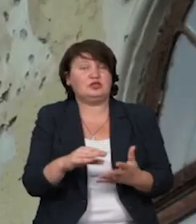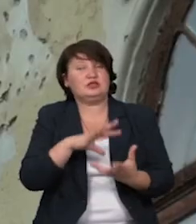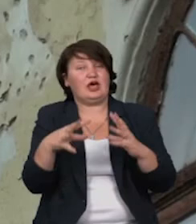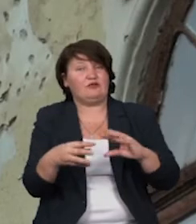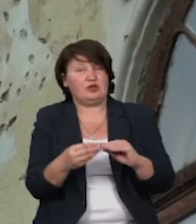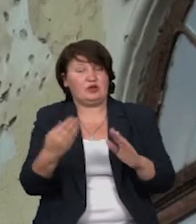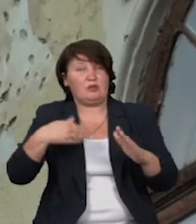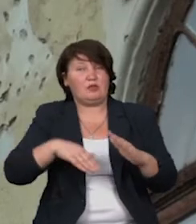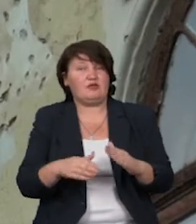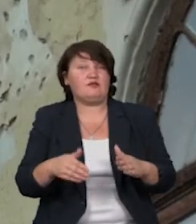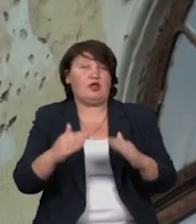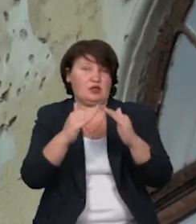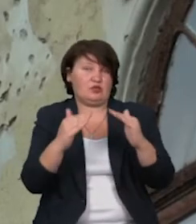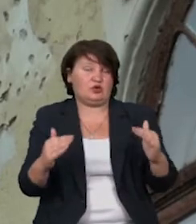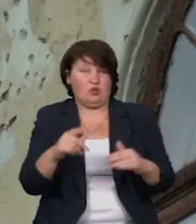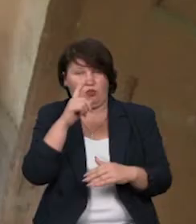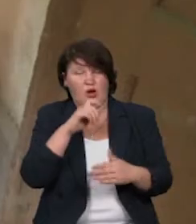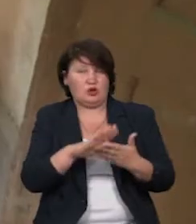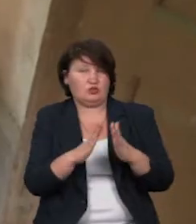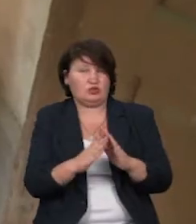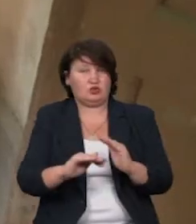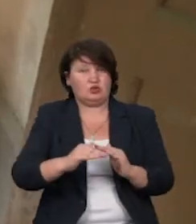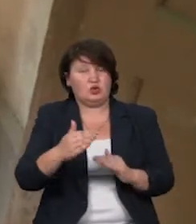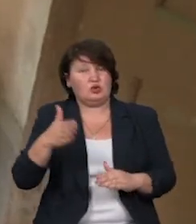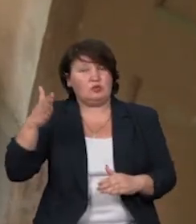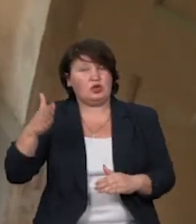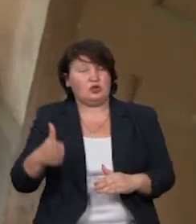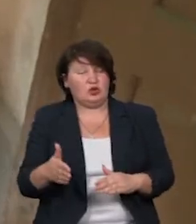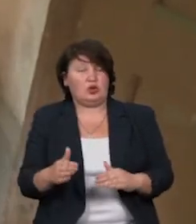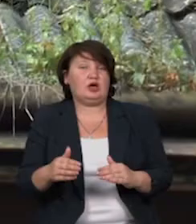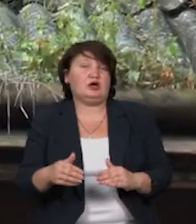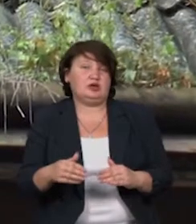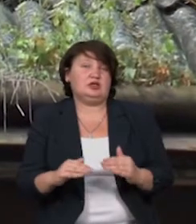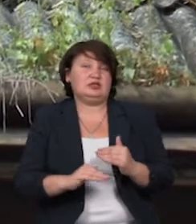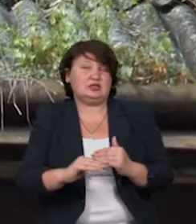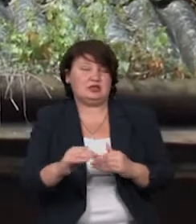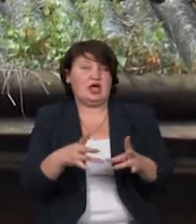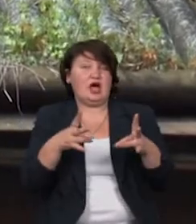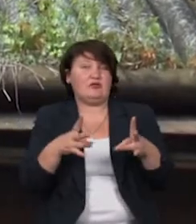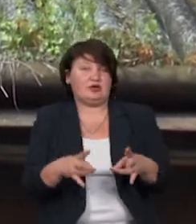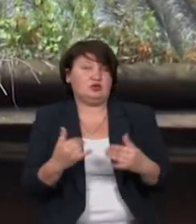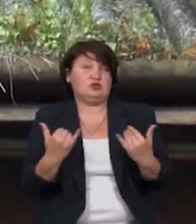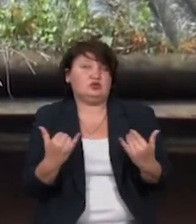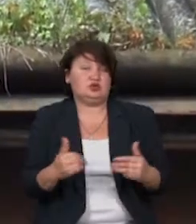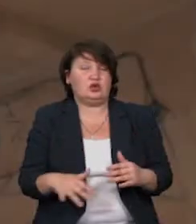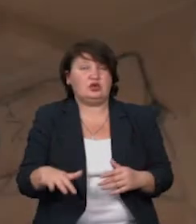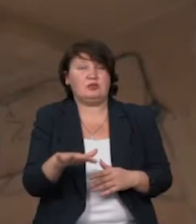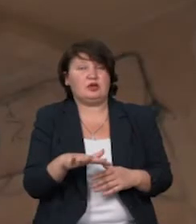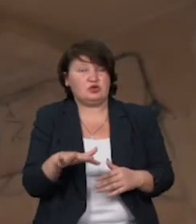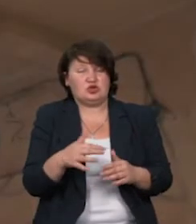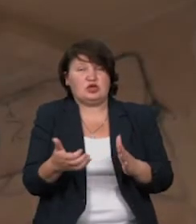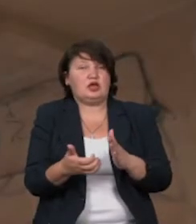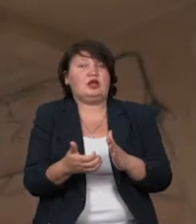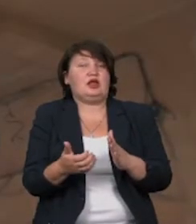підвали і покрівля у незадовільному стані. Сходи, підлога та стіни – аварійні. Каже, що сьогодні приміщень для навчання студентів не бракує. Але якщо